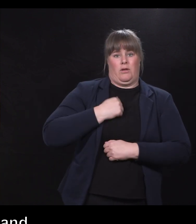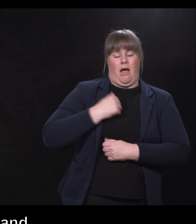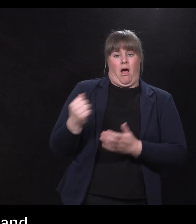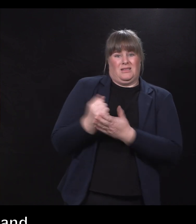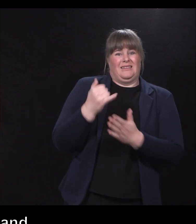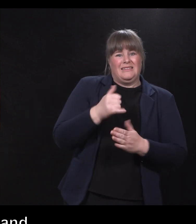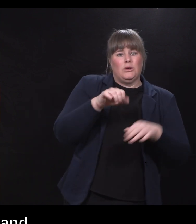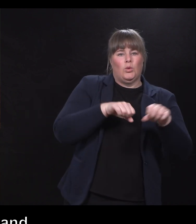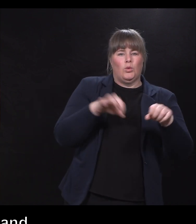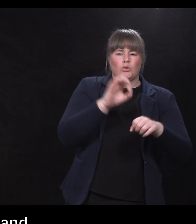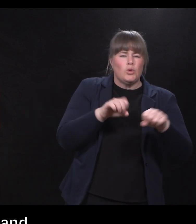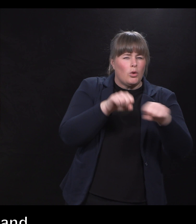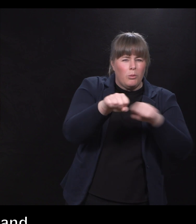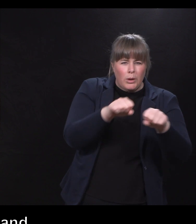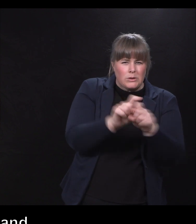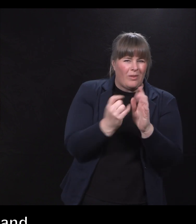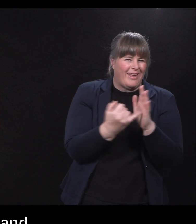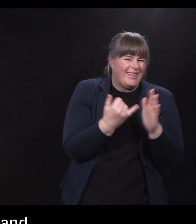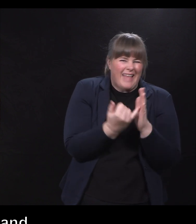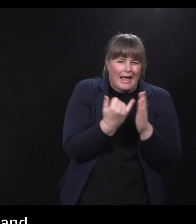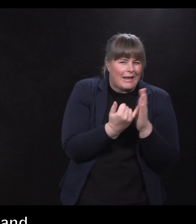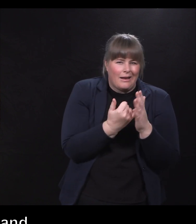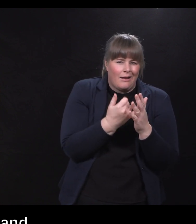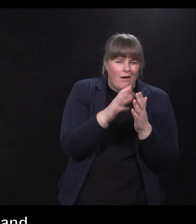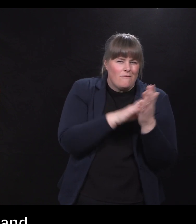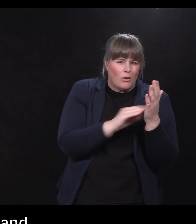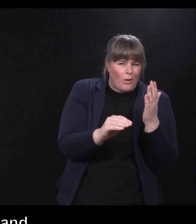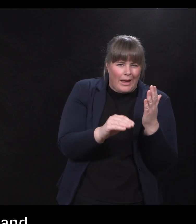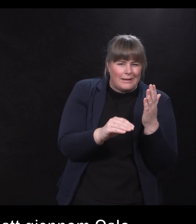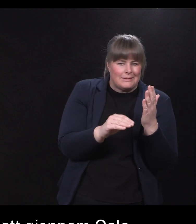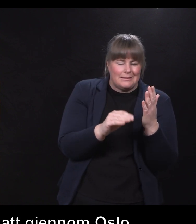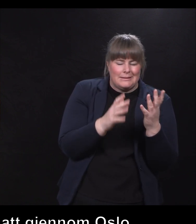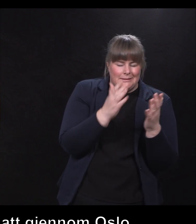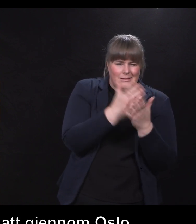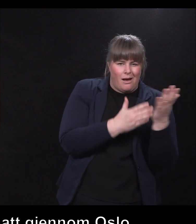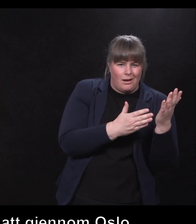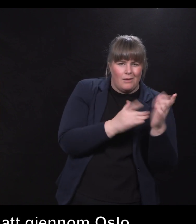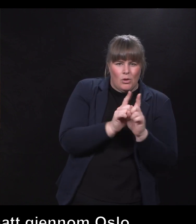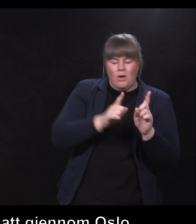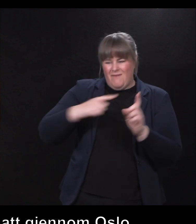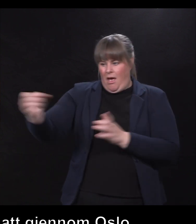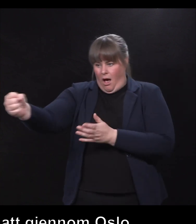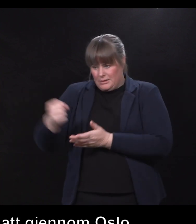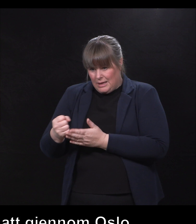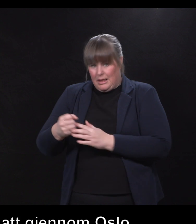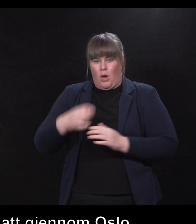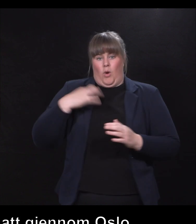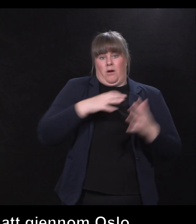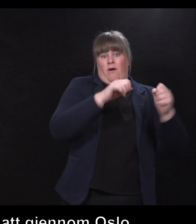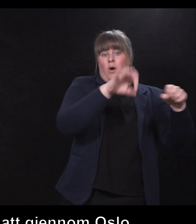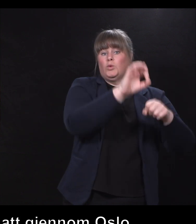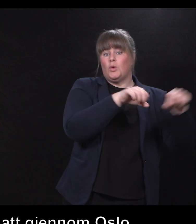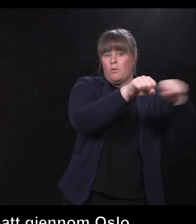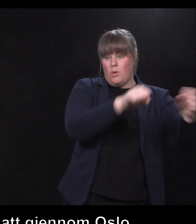internfaktureringssak, så livslaget kan ansette dere, men dere får løn av Oslo kommune, for å plante trær,